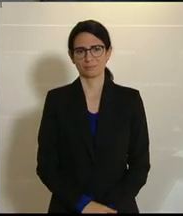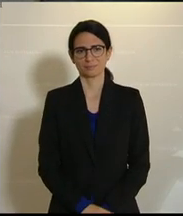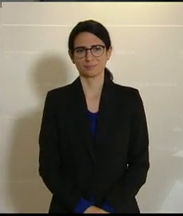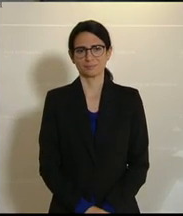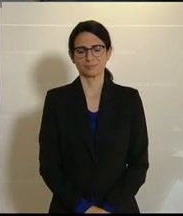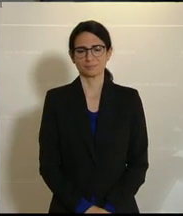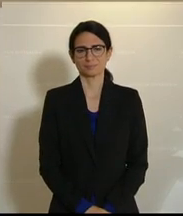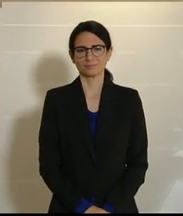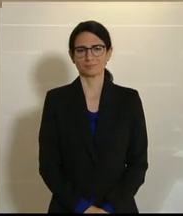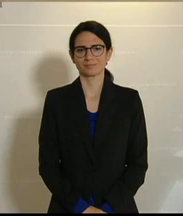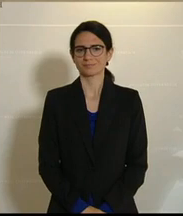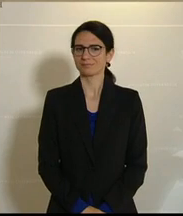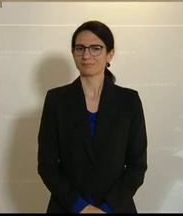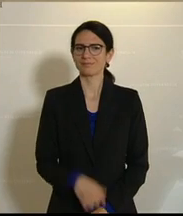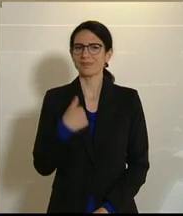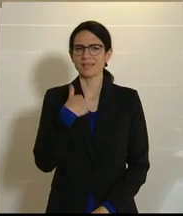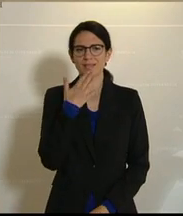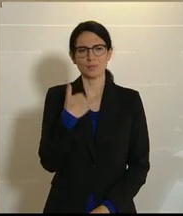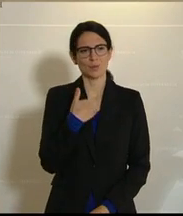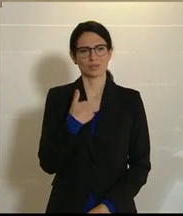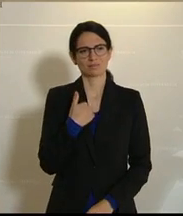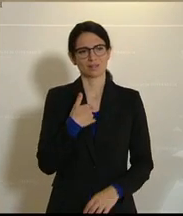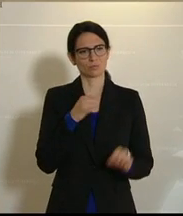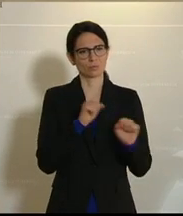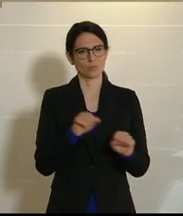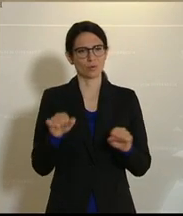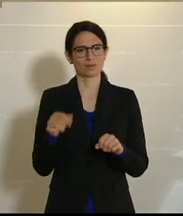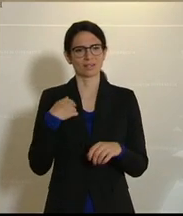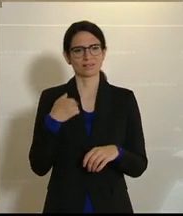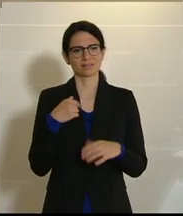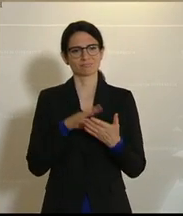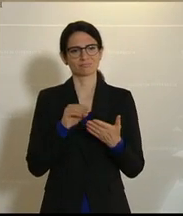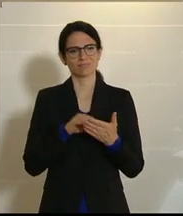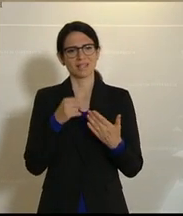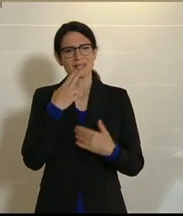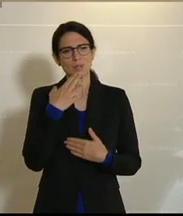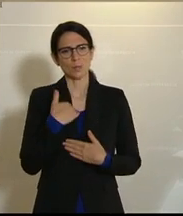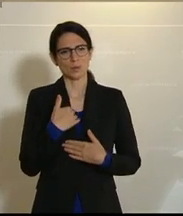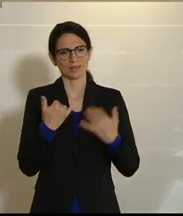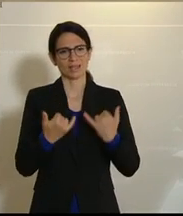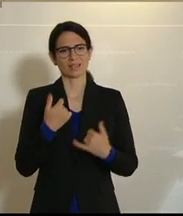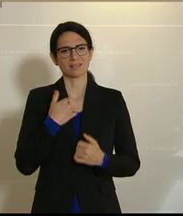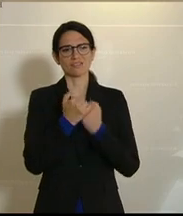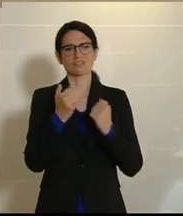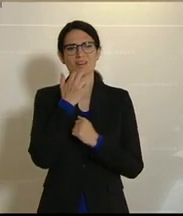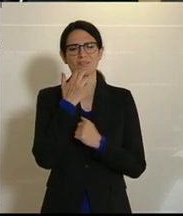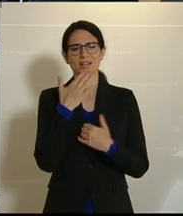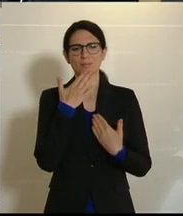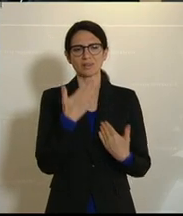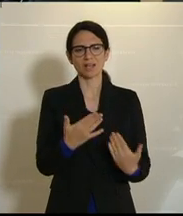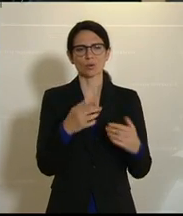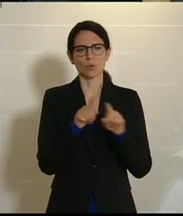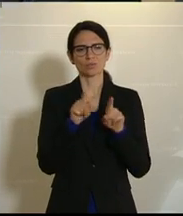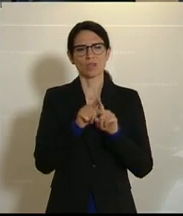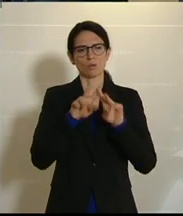Ich möchte diese Gelegenheit hier nutzen, mich vor allem bei den Freiwilligen zu bedanken und vor allem hier auch bei den